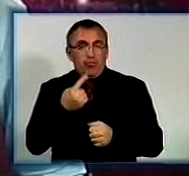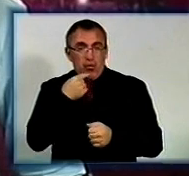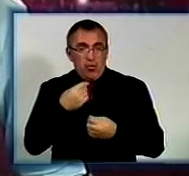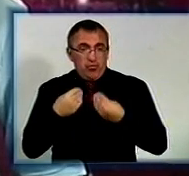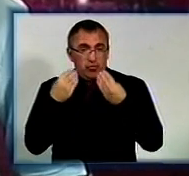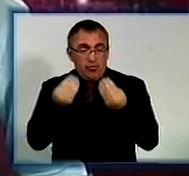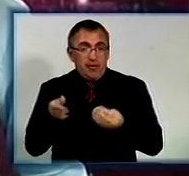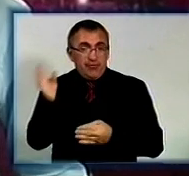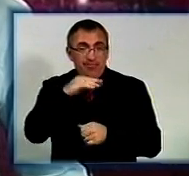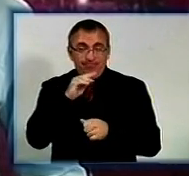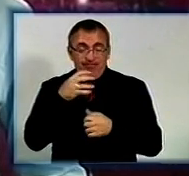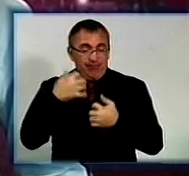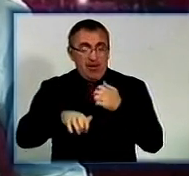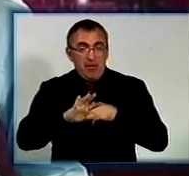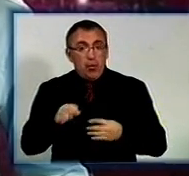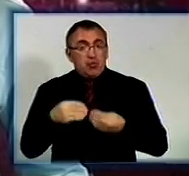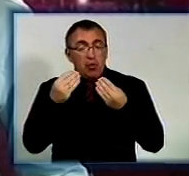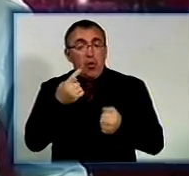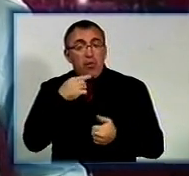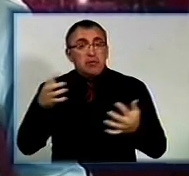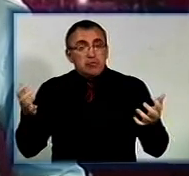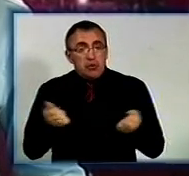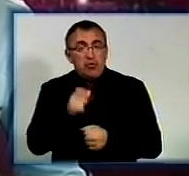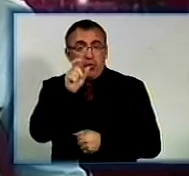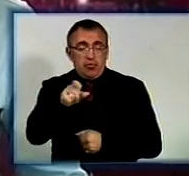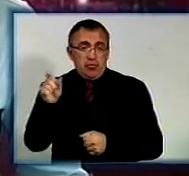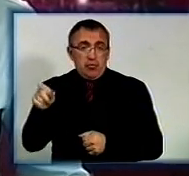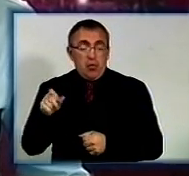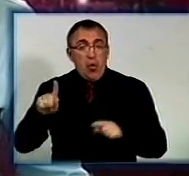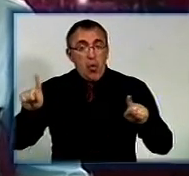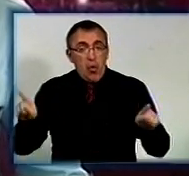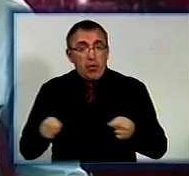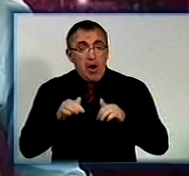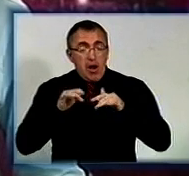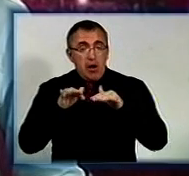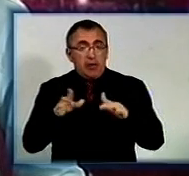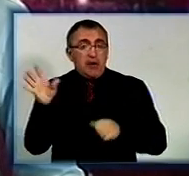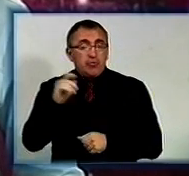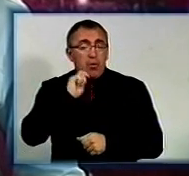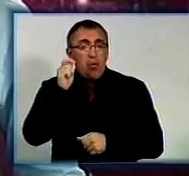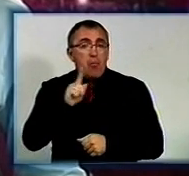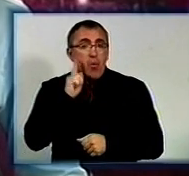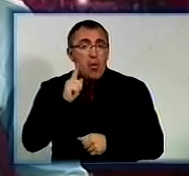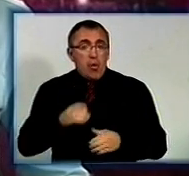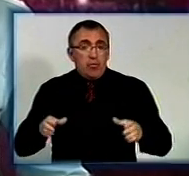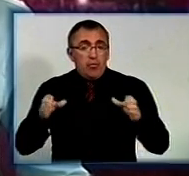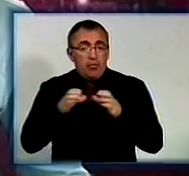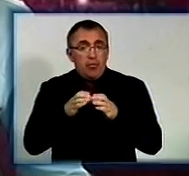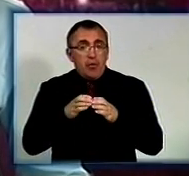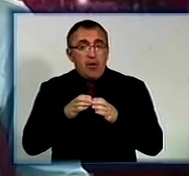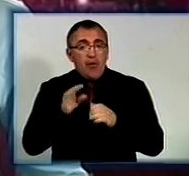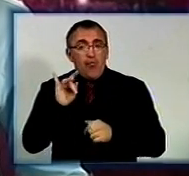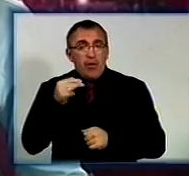жовтня усі небайдужі можуть здати кров і тим самим врятувати чиєсь життя. Організаторами акції виступила всеукраїнська молодіжна громадська організація